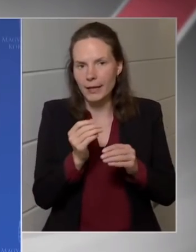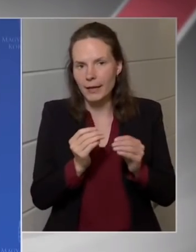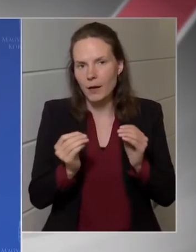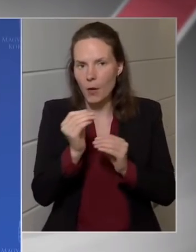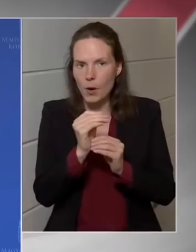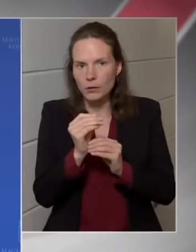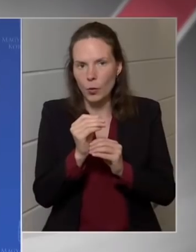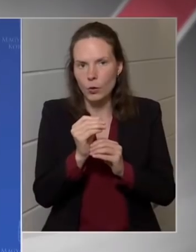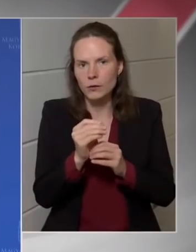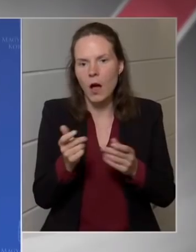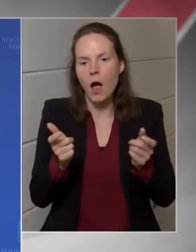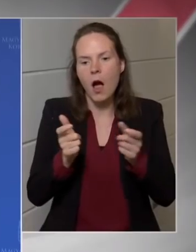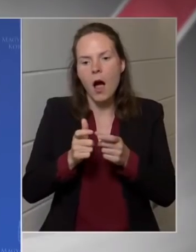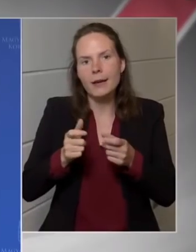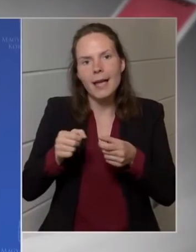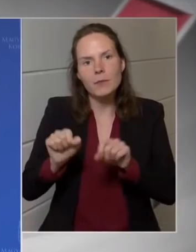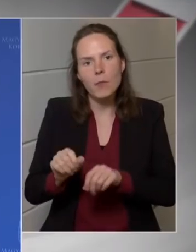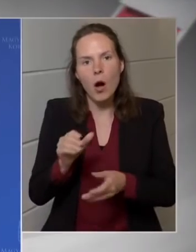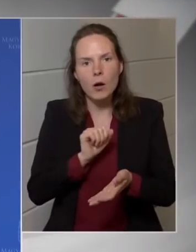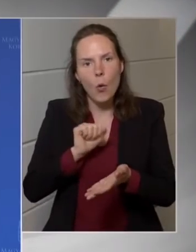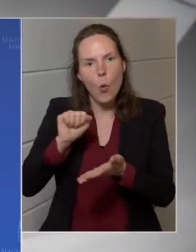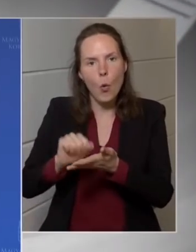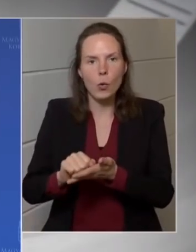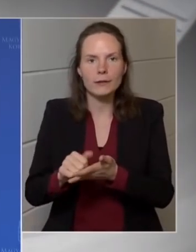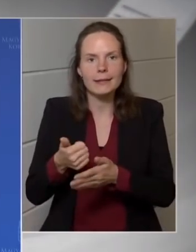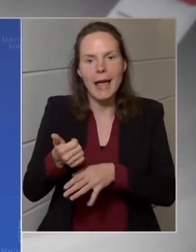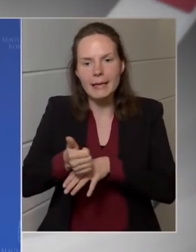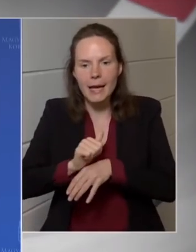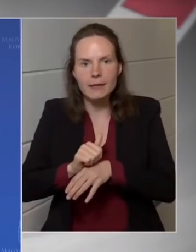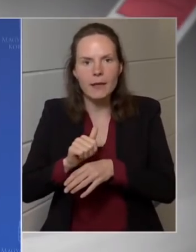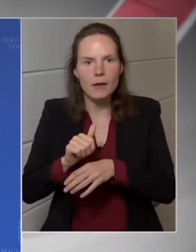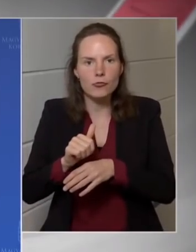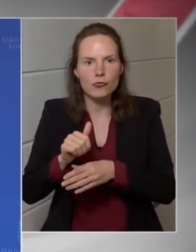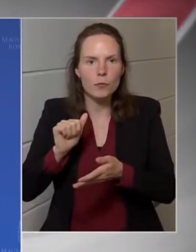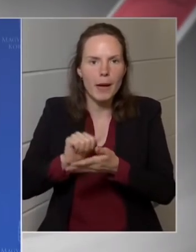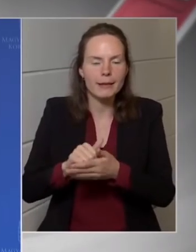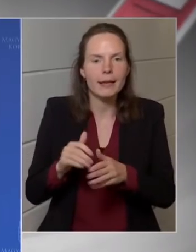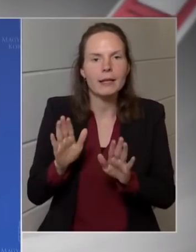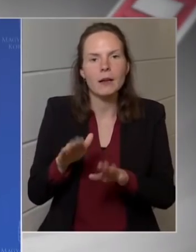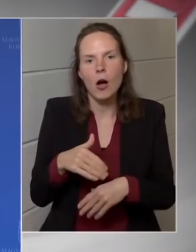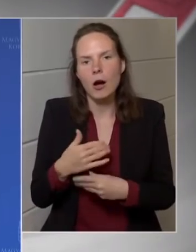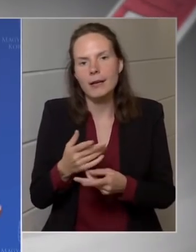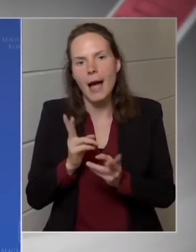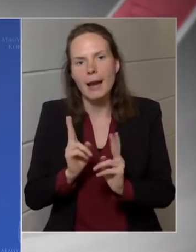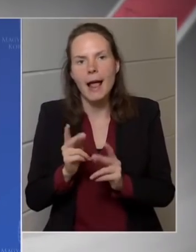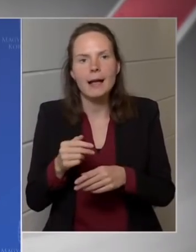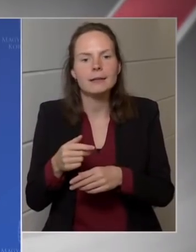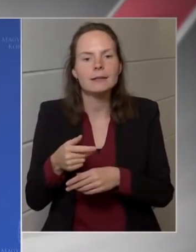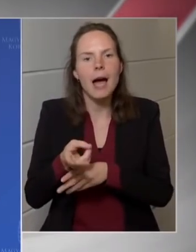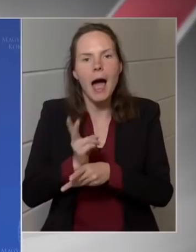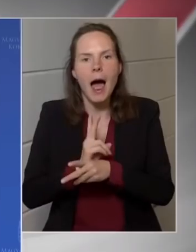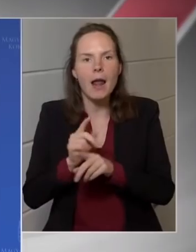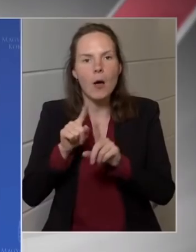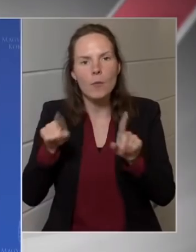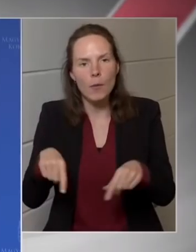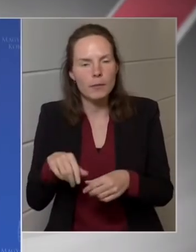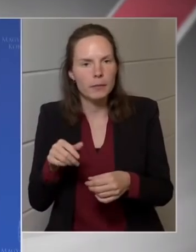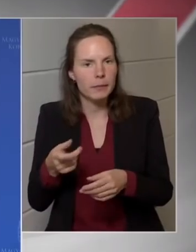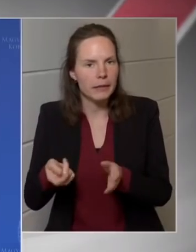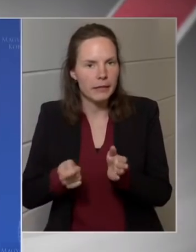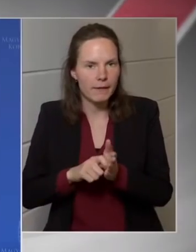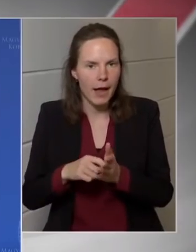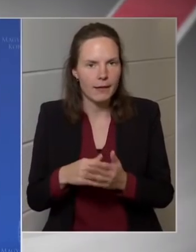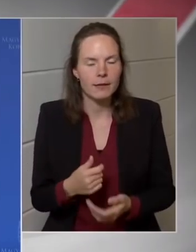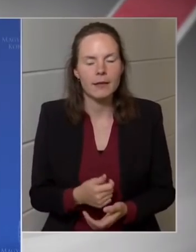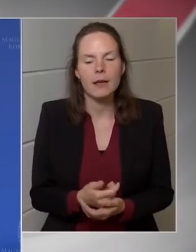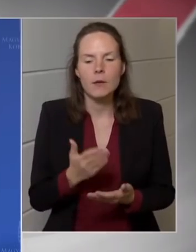helyezi be egyhetes betét formájába, vagy állampapírt vehet, vagy kijelzheti a vállalatoknak, háztartásoknak hitelformájába. Már